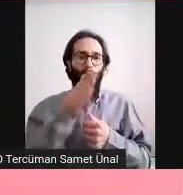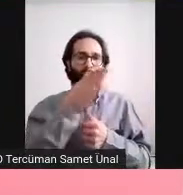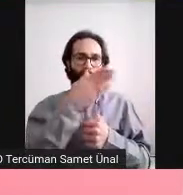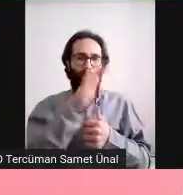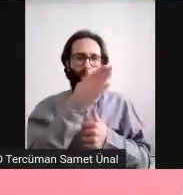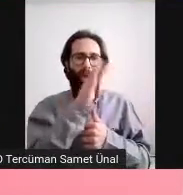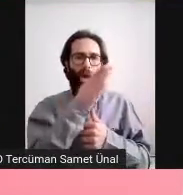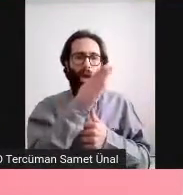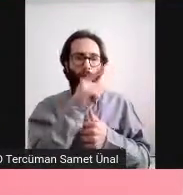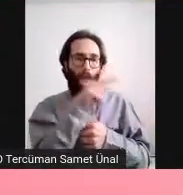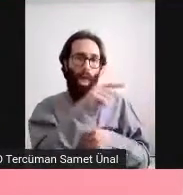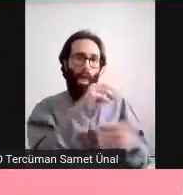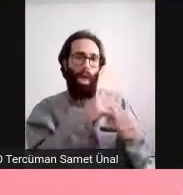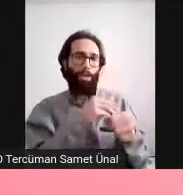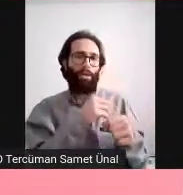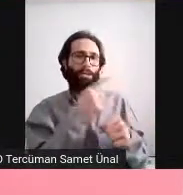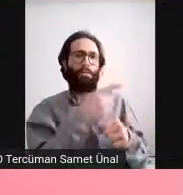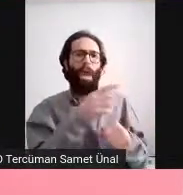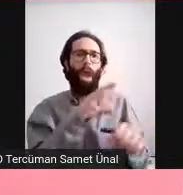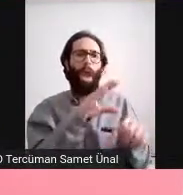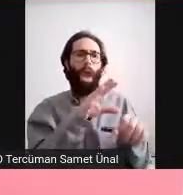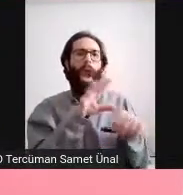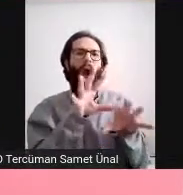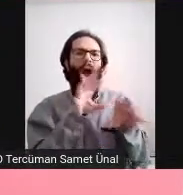ekspresyonu artırıyorlar fare beyninde.